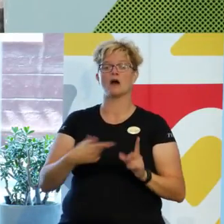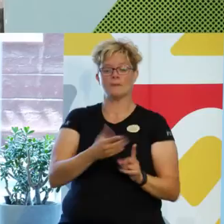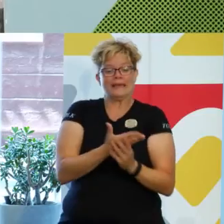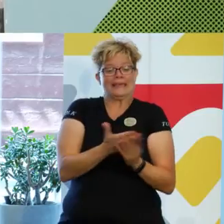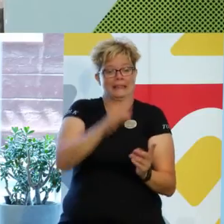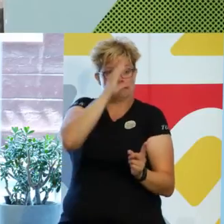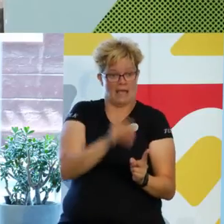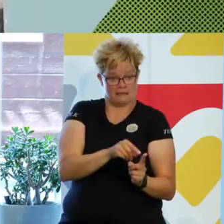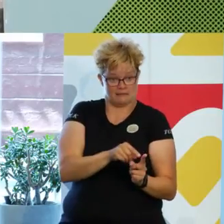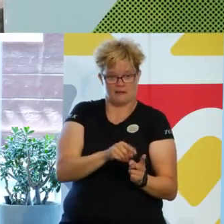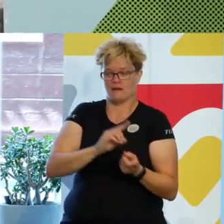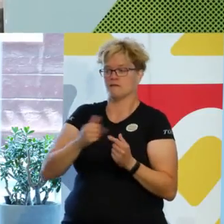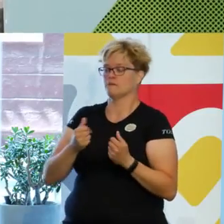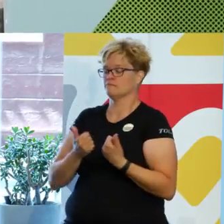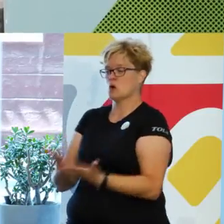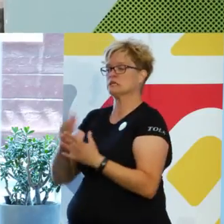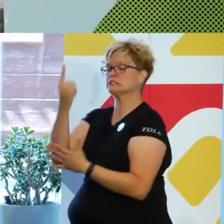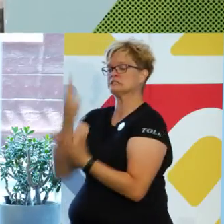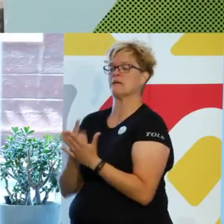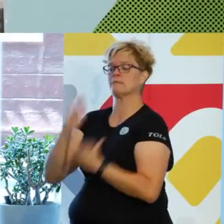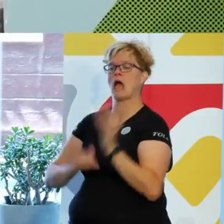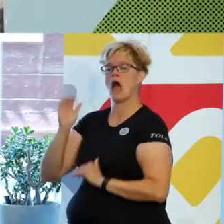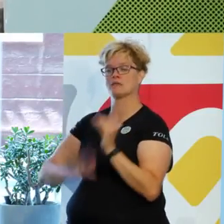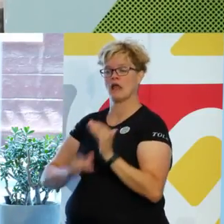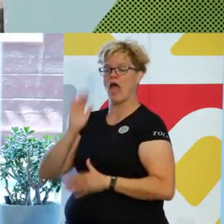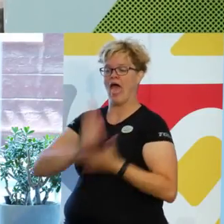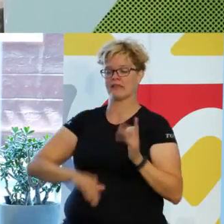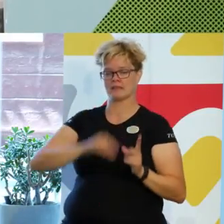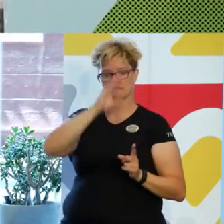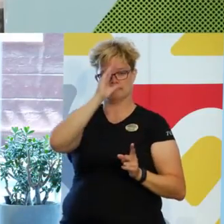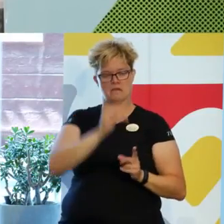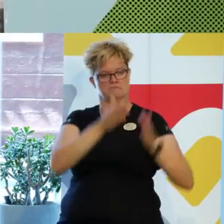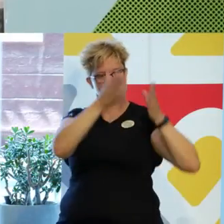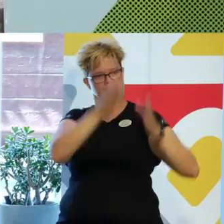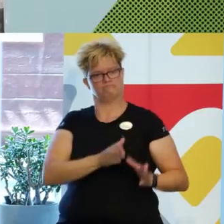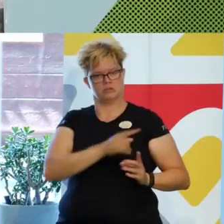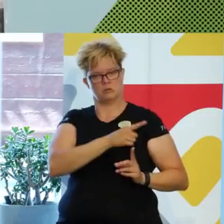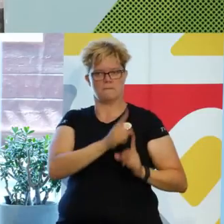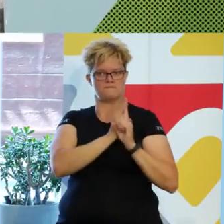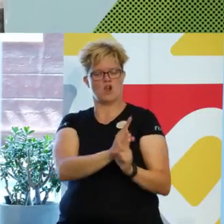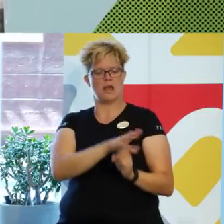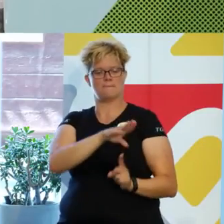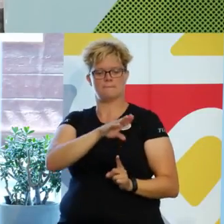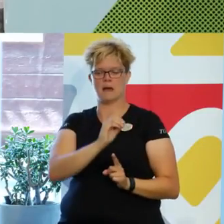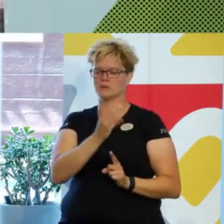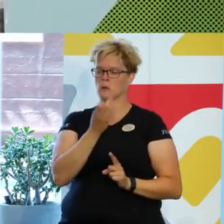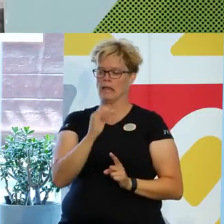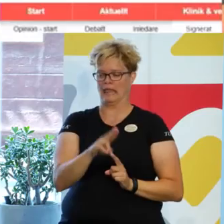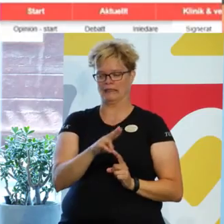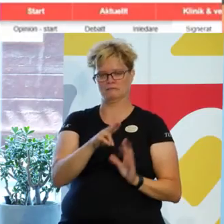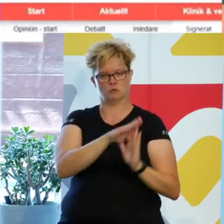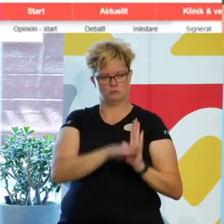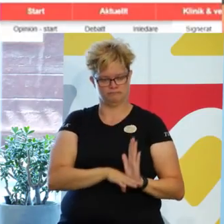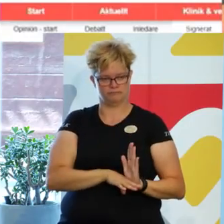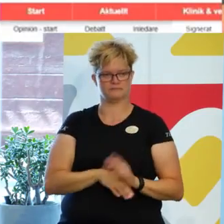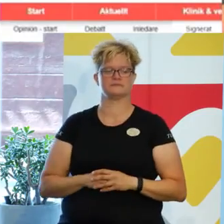sämre behandling än maskulinitetsföljande män. Vi vet också om att